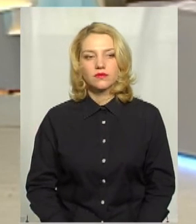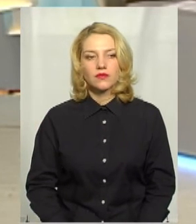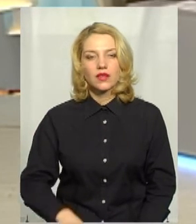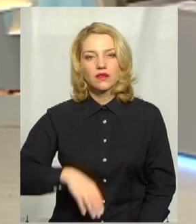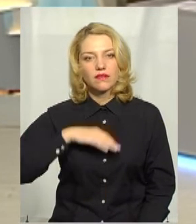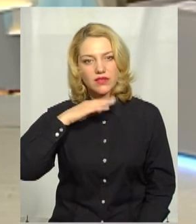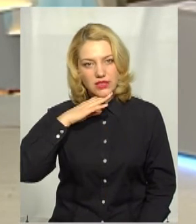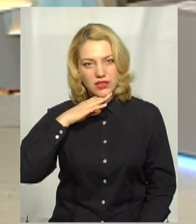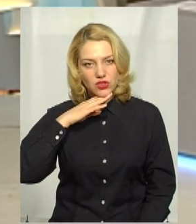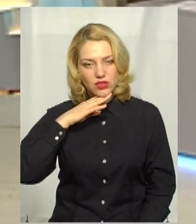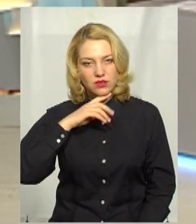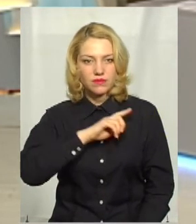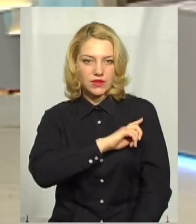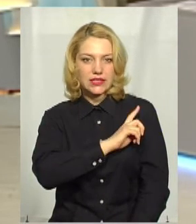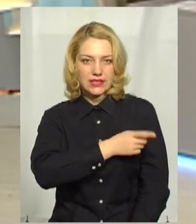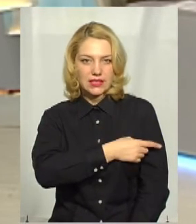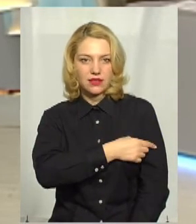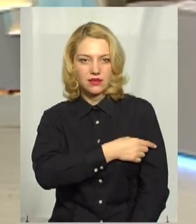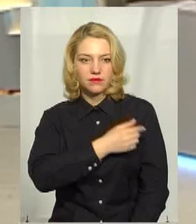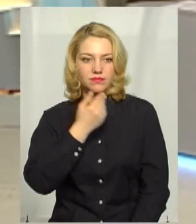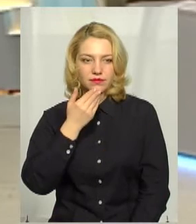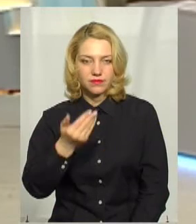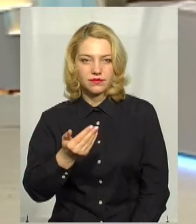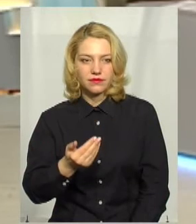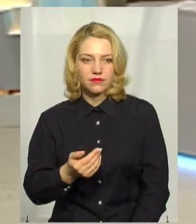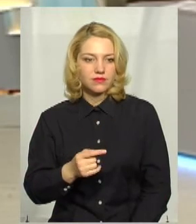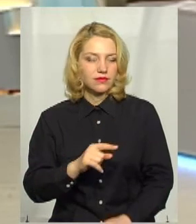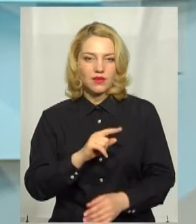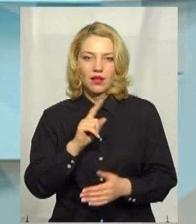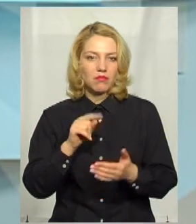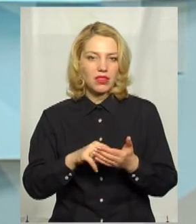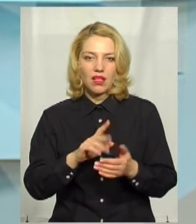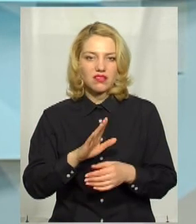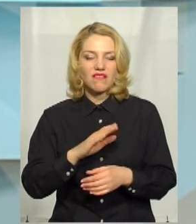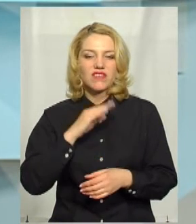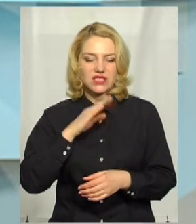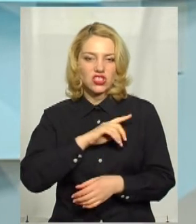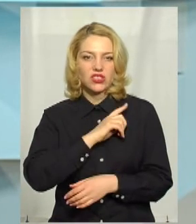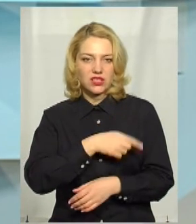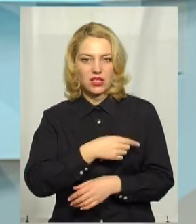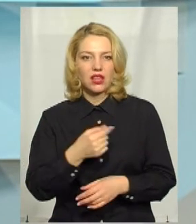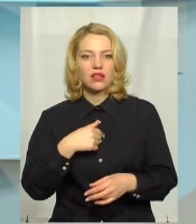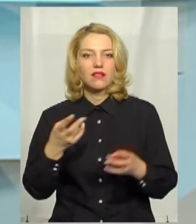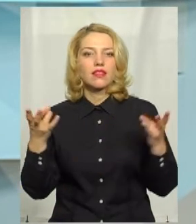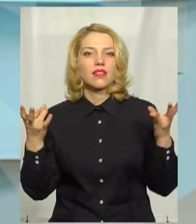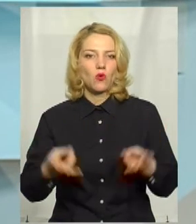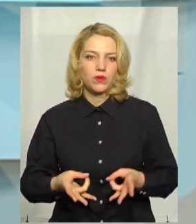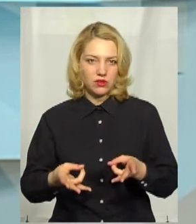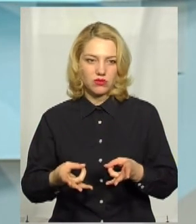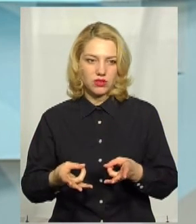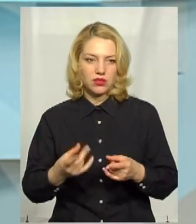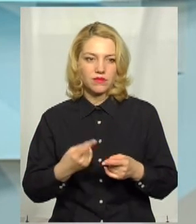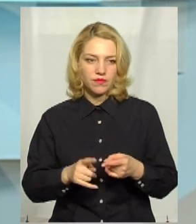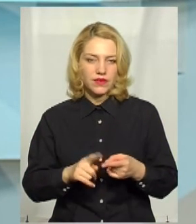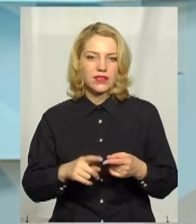Вистачить сил? Тут питання не вистачить сил, тут питання необхідності. Це